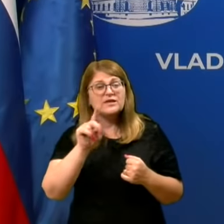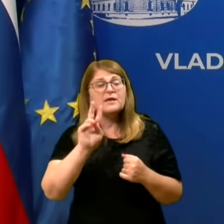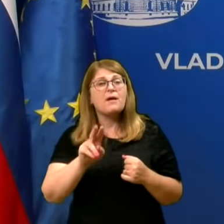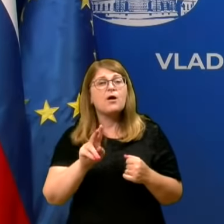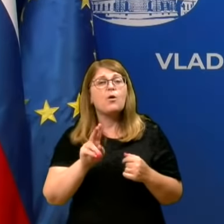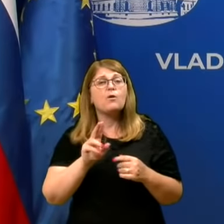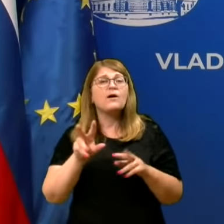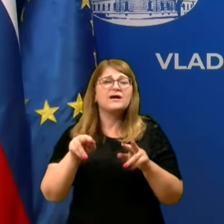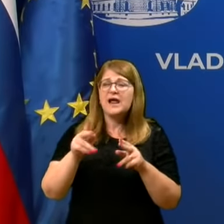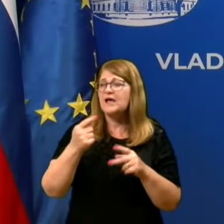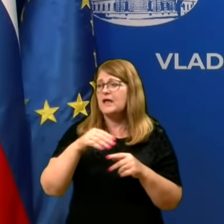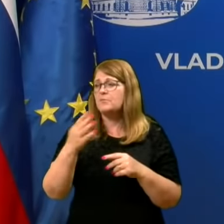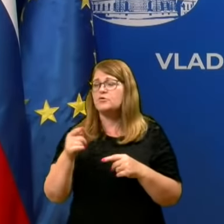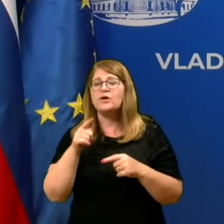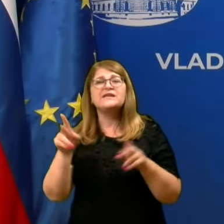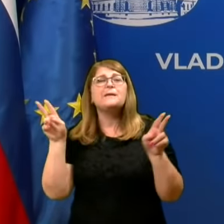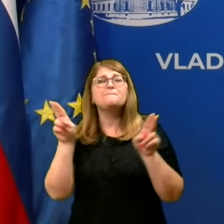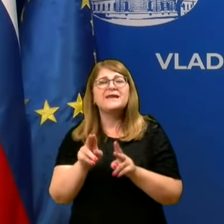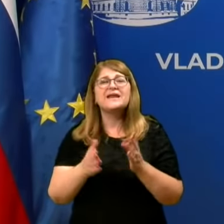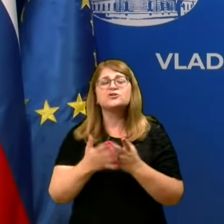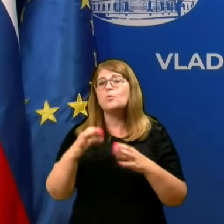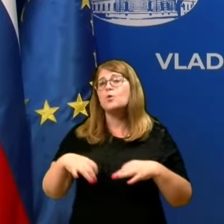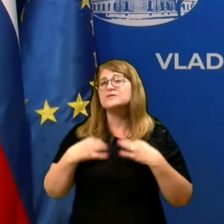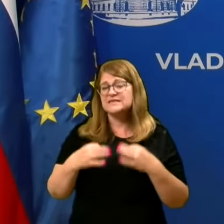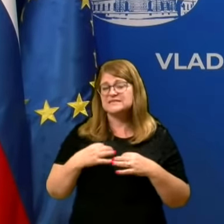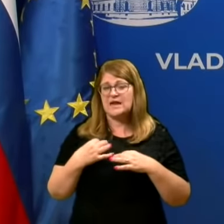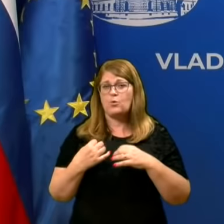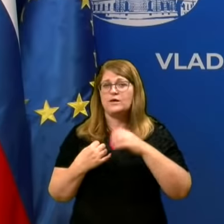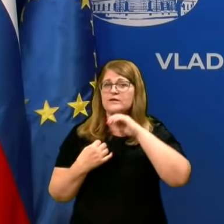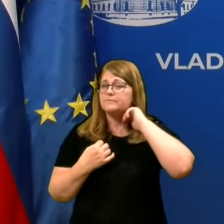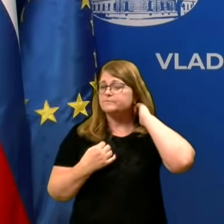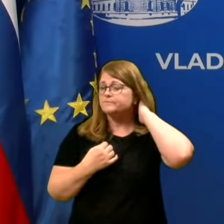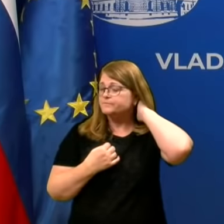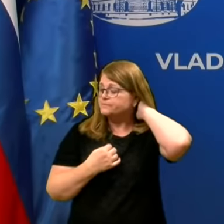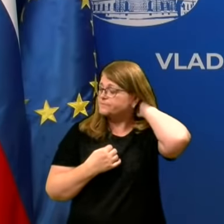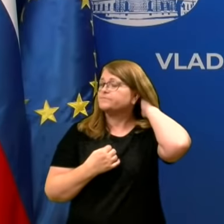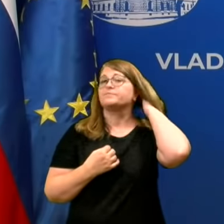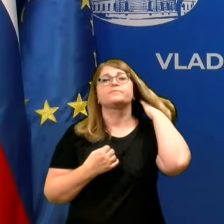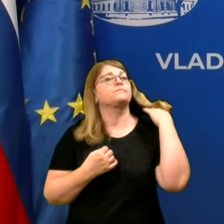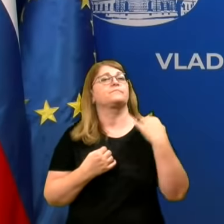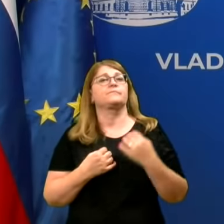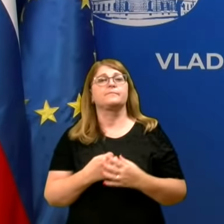in pač izpostavijo tudi smrti potencijalni izvoditega koronavirusa.